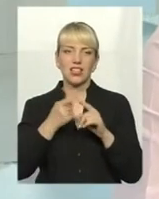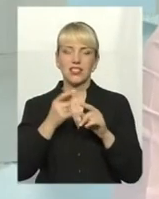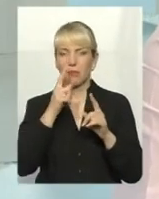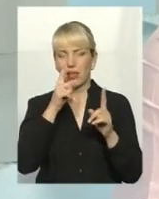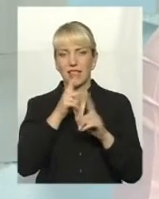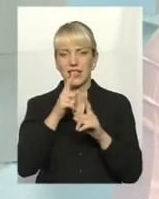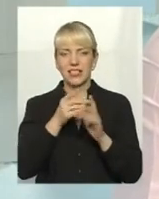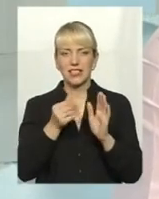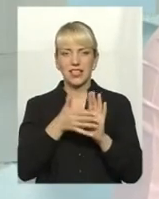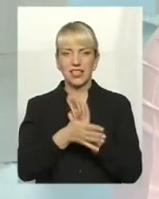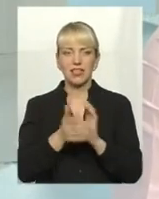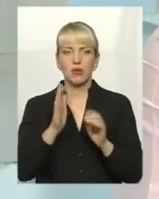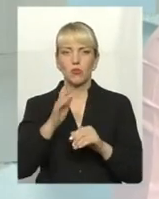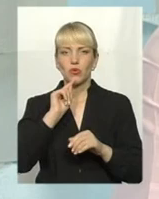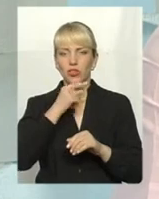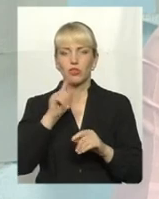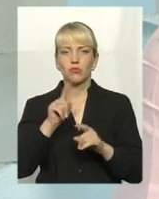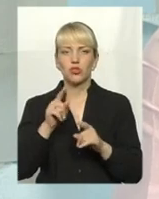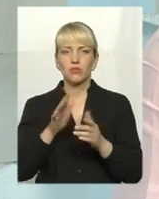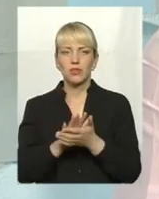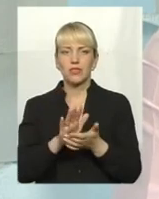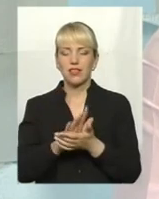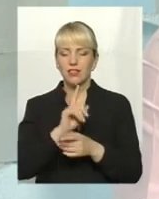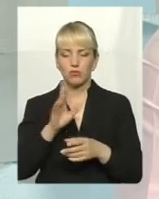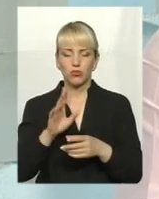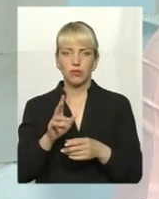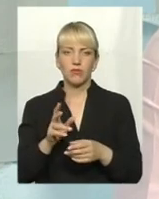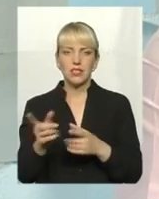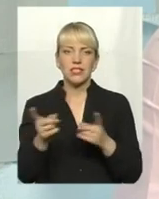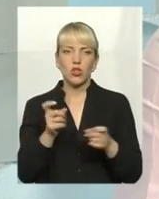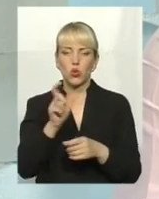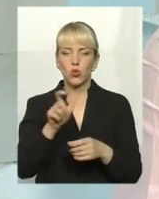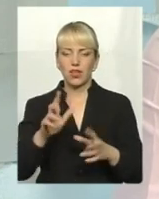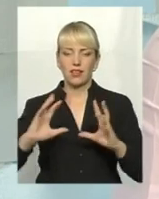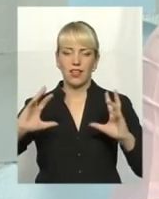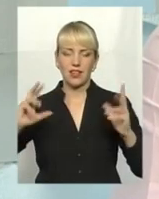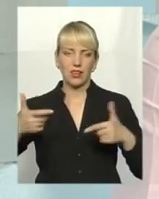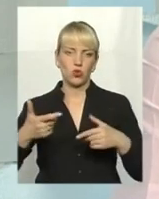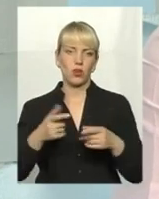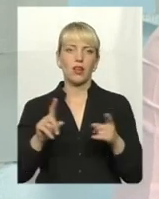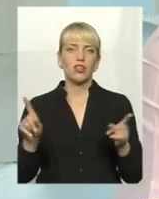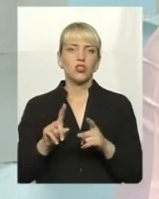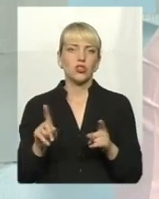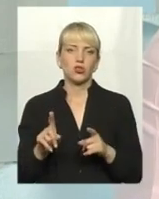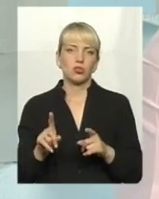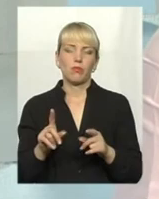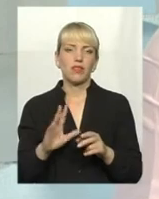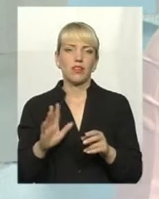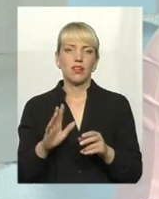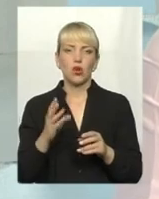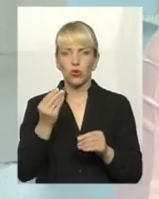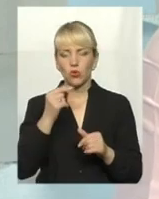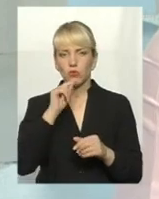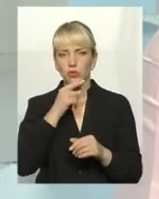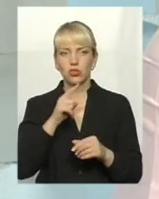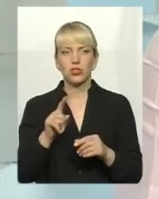купити, а потім ми будемо економити на тому, що тими сміття не будемо залучати ні людей, ні трактора, щоб брати імене домовження. Але людей треба